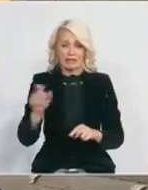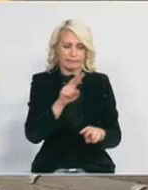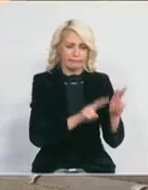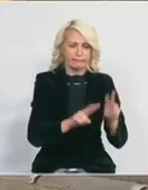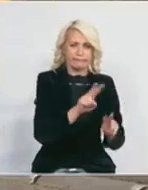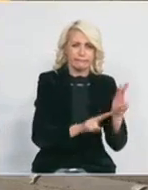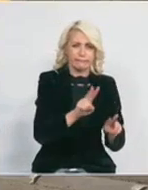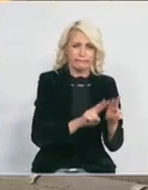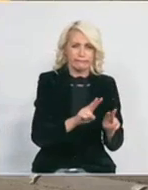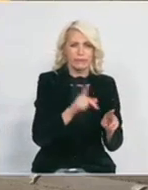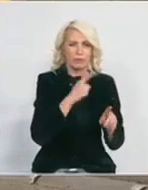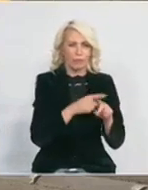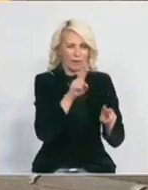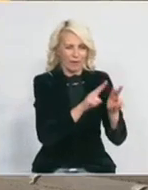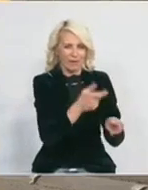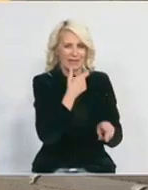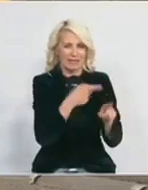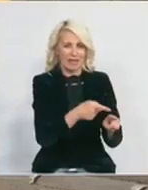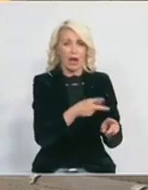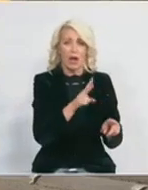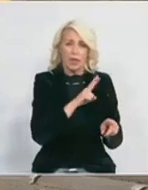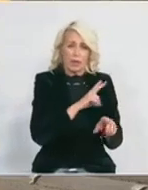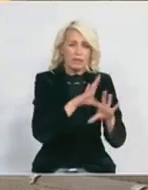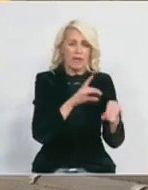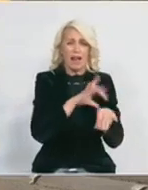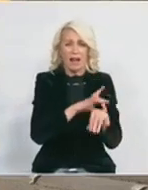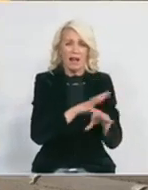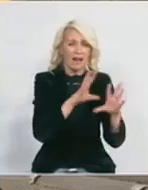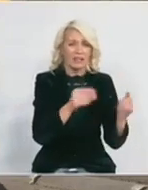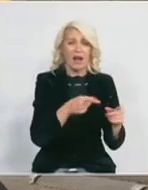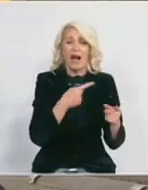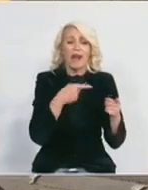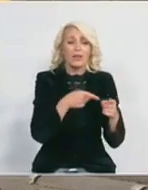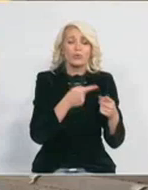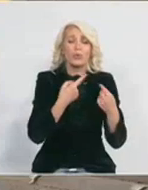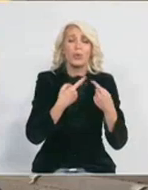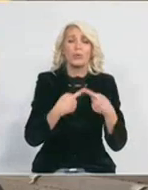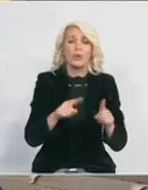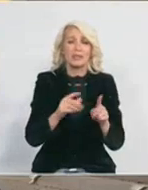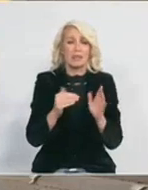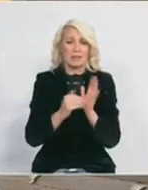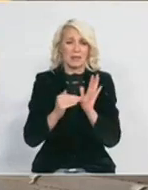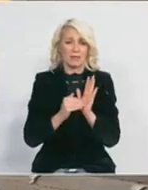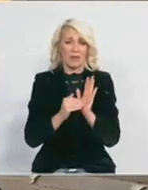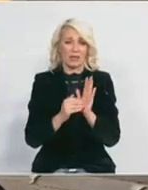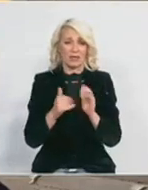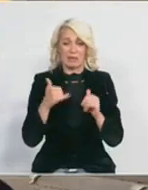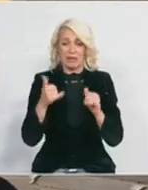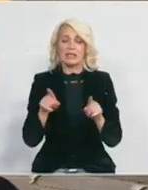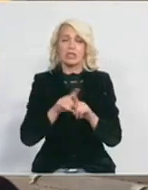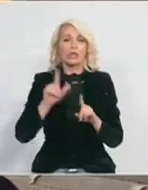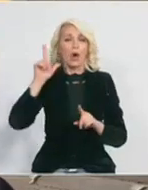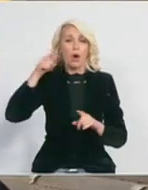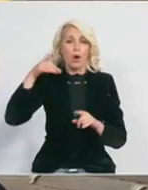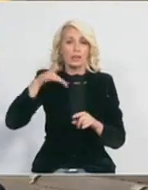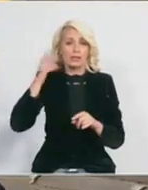kako bi se starali ovim licima. E gledajte, oni dobijaju zdravstvenu zaštitu, ali to su lice koji zahtevaju posebne potrebe. Mi smo uveli danas i kol centar,